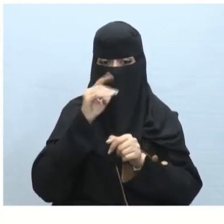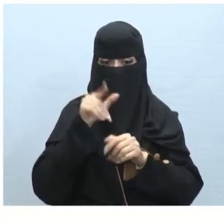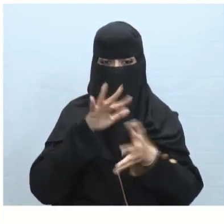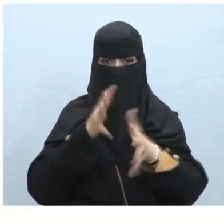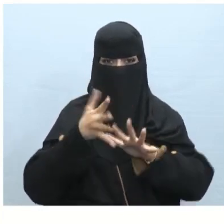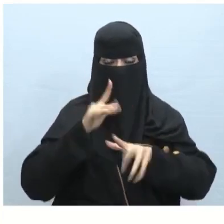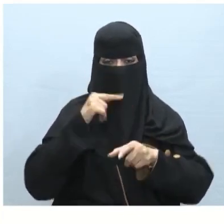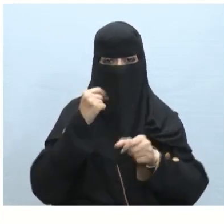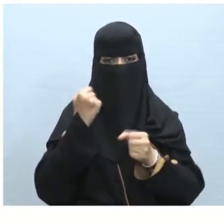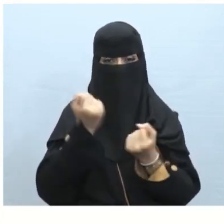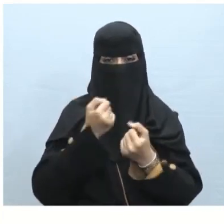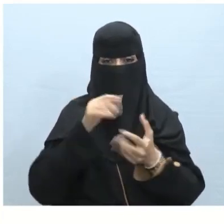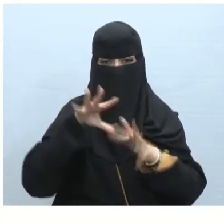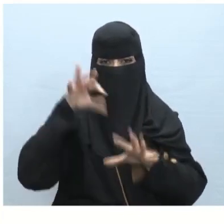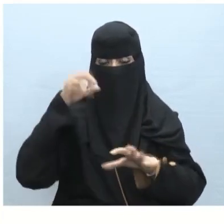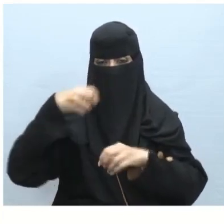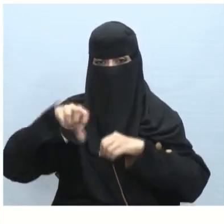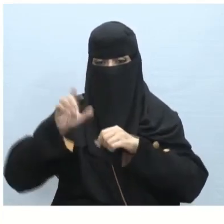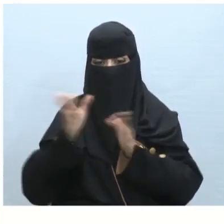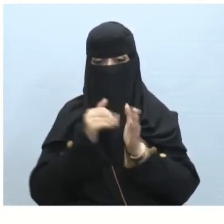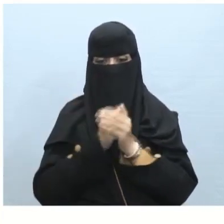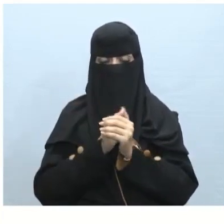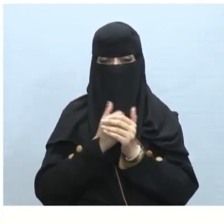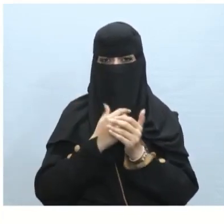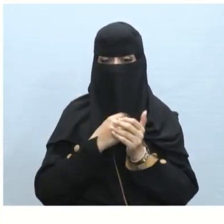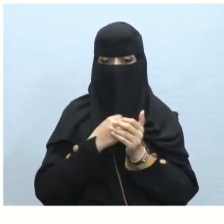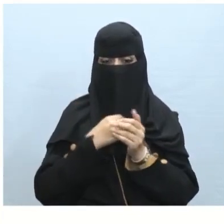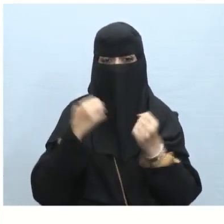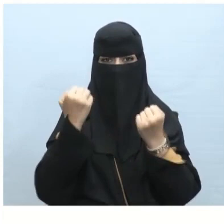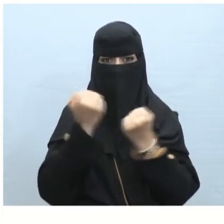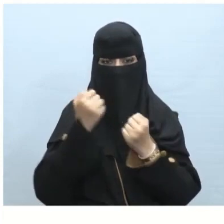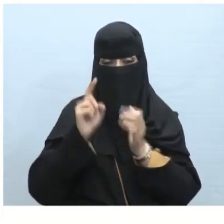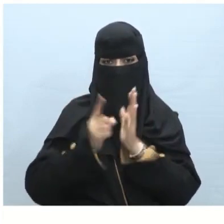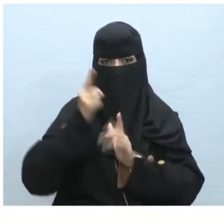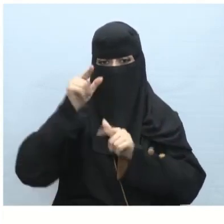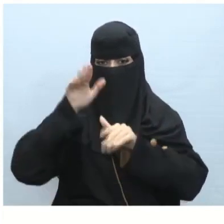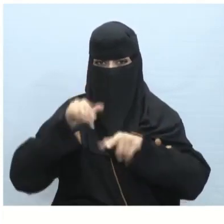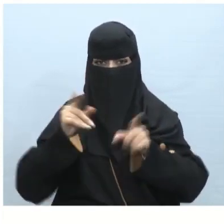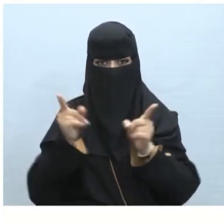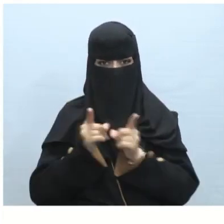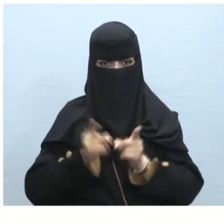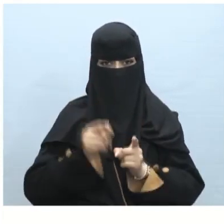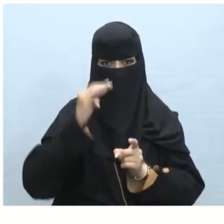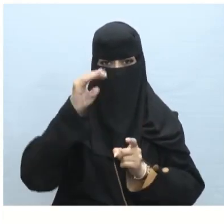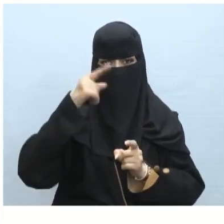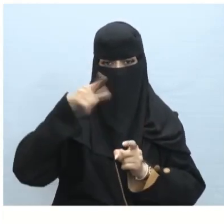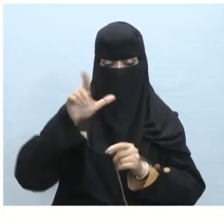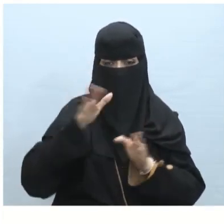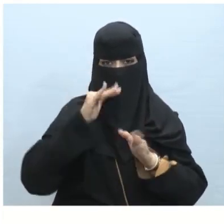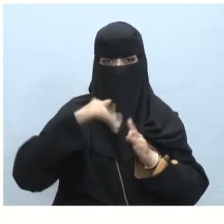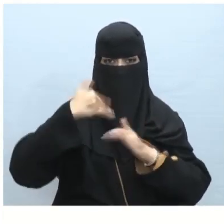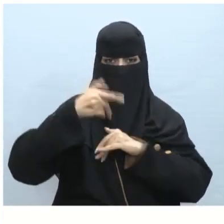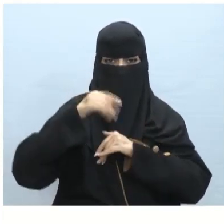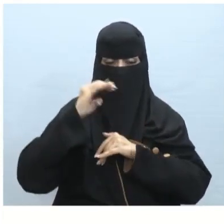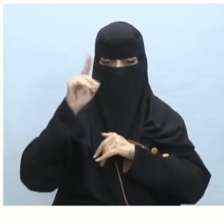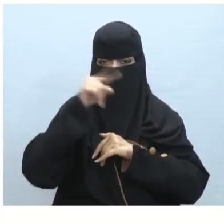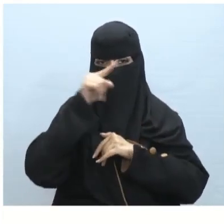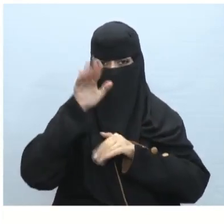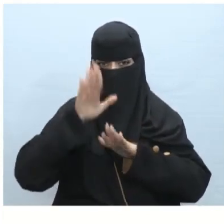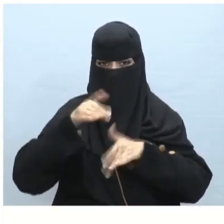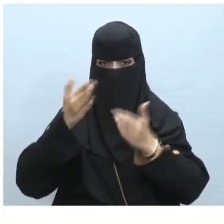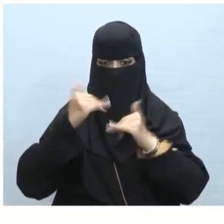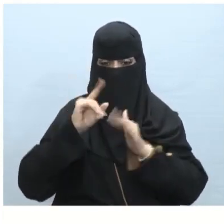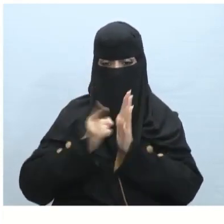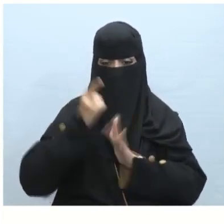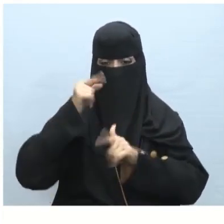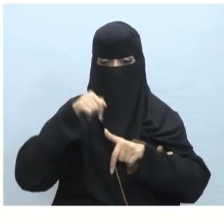بعض التدريبات في جزء لنطبق معا التدريب الأول كان أحدد الجملة الصحيحة والجملة الخطأ فيما يلي